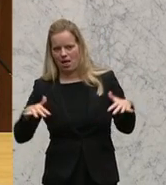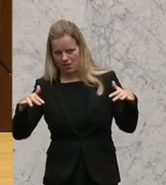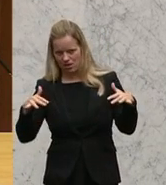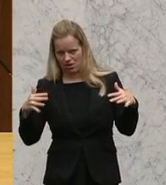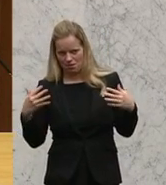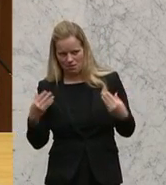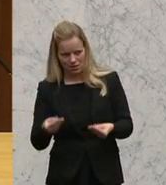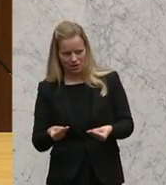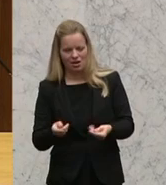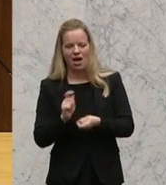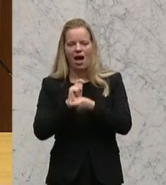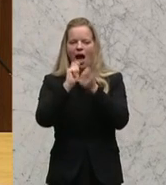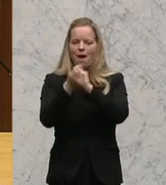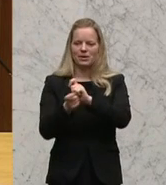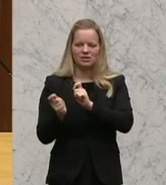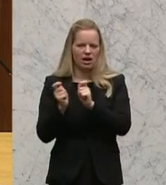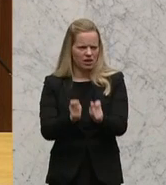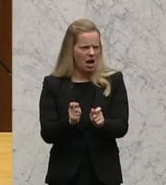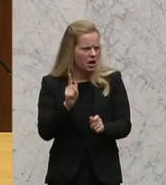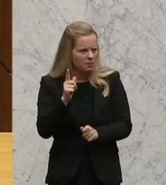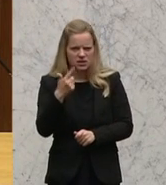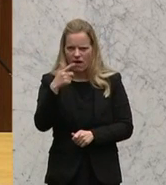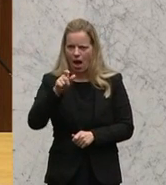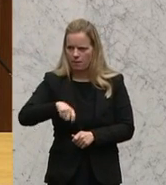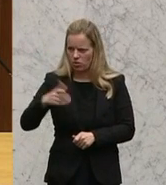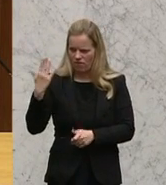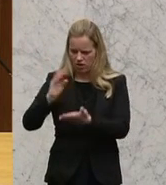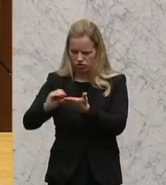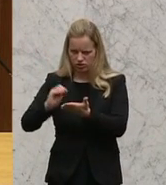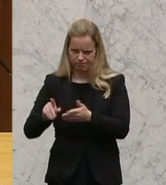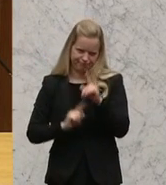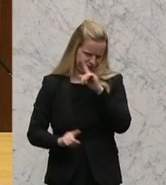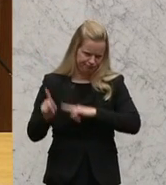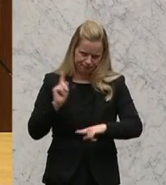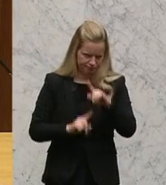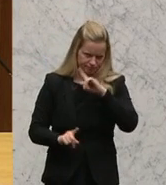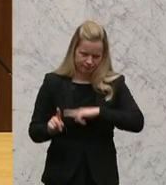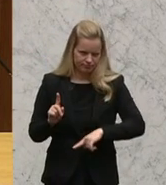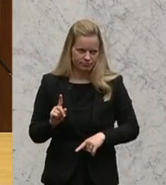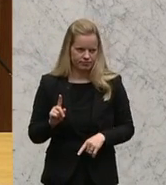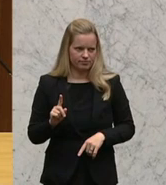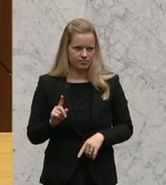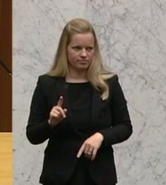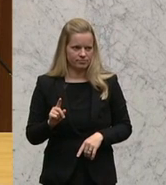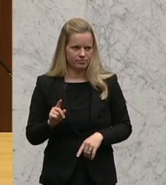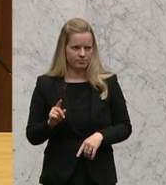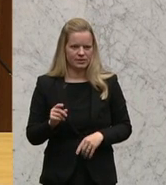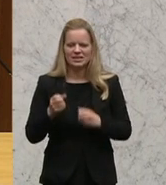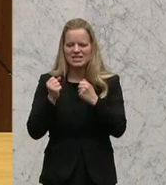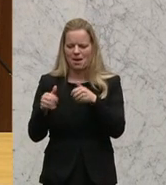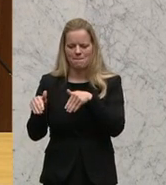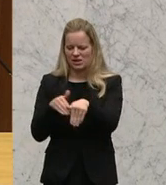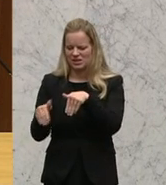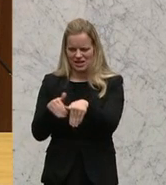Der Abänderungsantrag ist angeblich von zwei Abgeordneten geschrieben worden, ich bezweifle das stark, ich bin mir sicher, dass das aus einem Ministerium